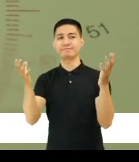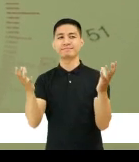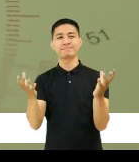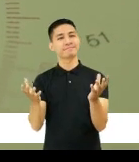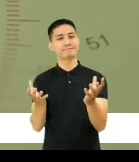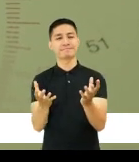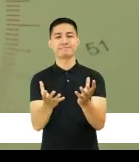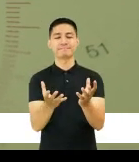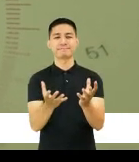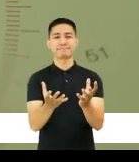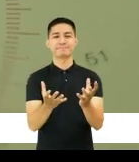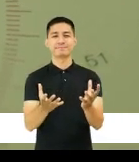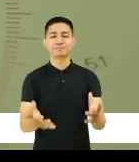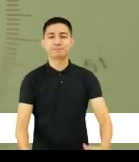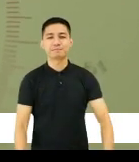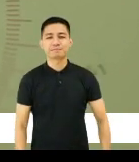pagbabago.